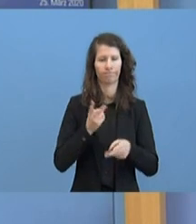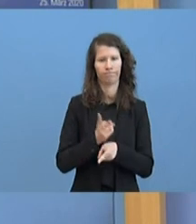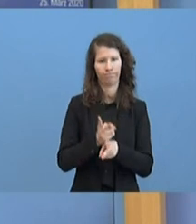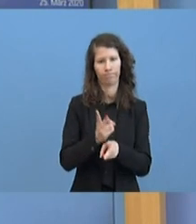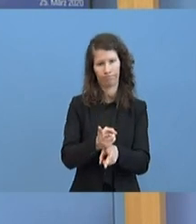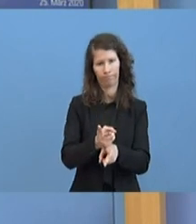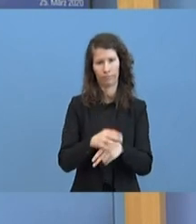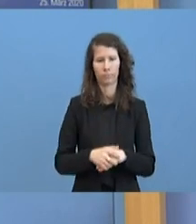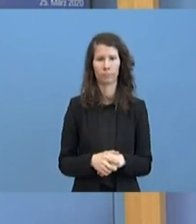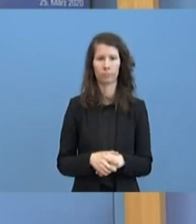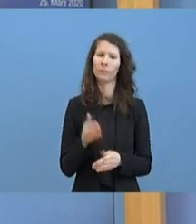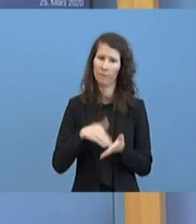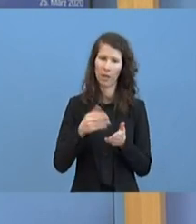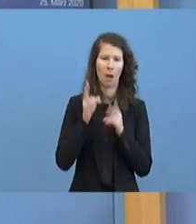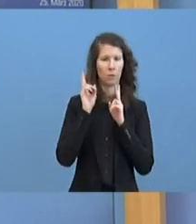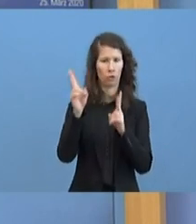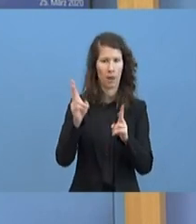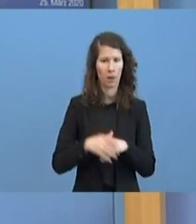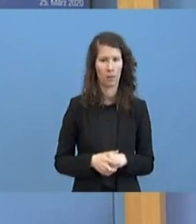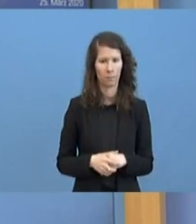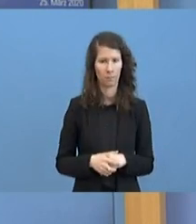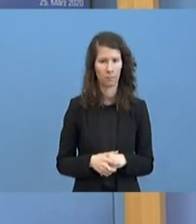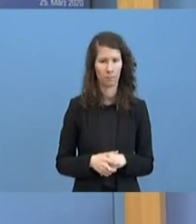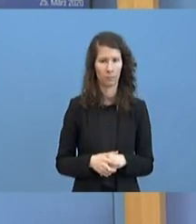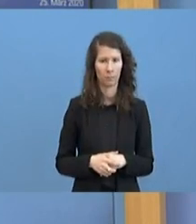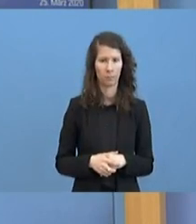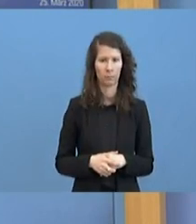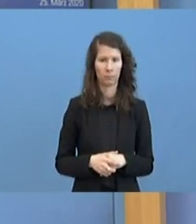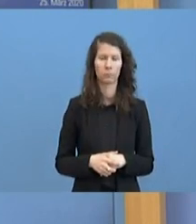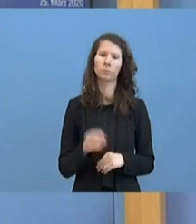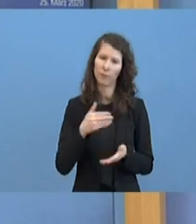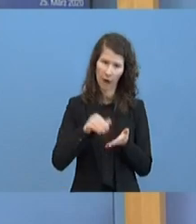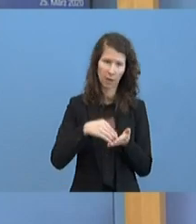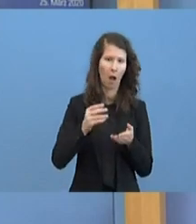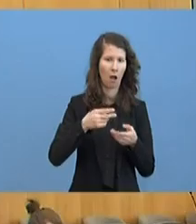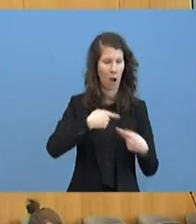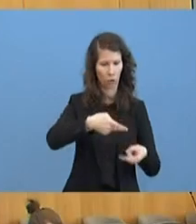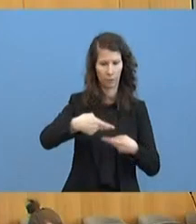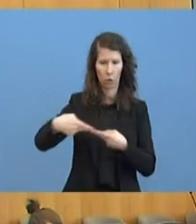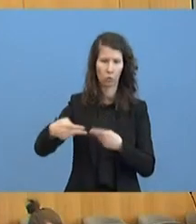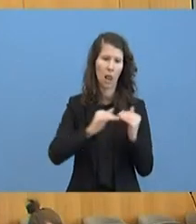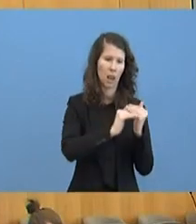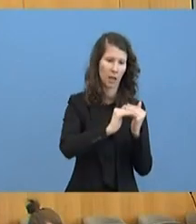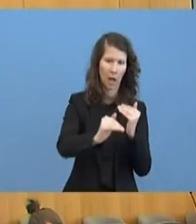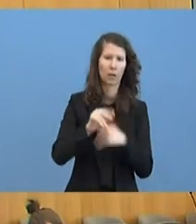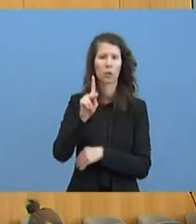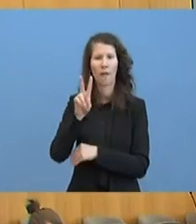Wir bestellen weiterhin und übernehmen auch weiterhin die Auslieferungen an die Länder- und die Kassenärztlichen Vereinigungen.